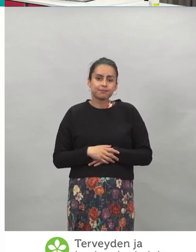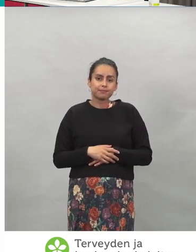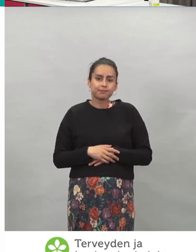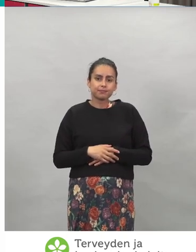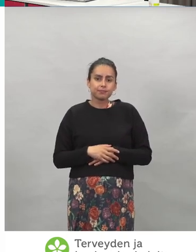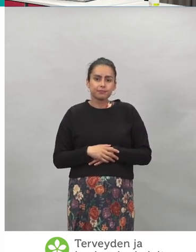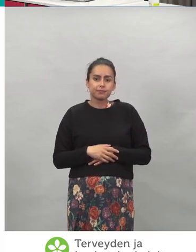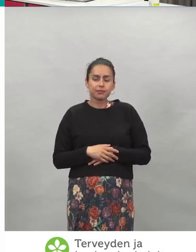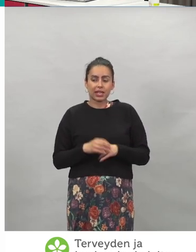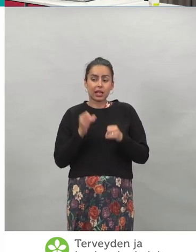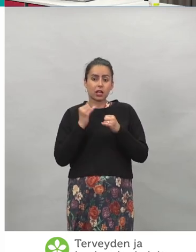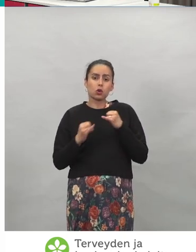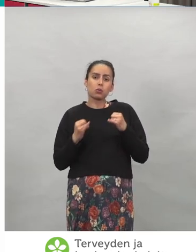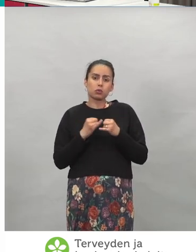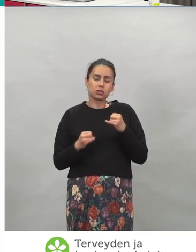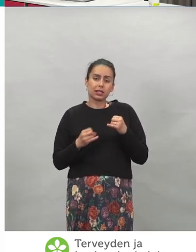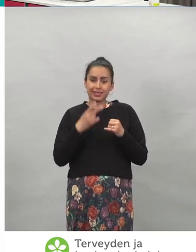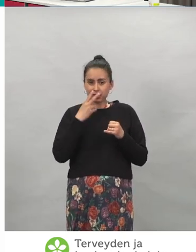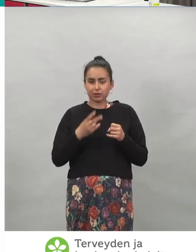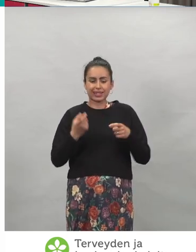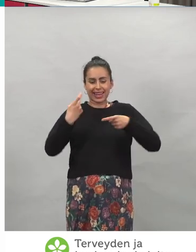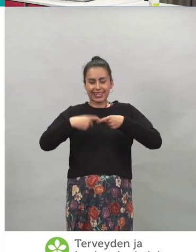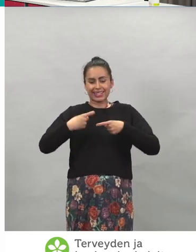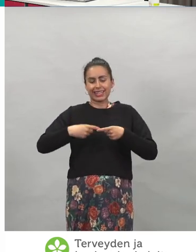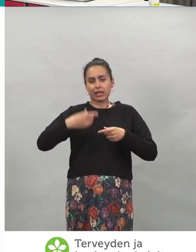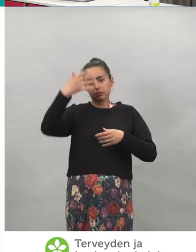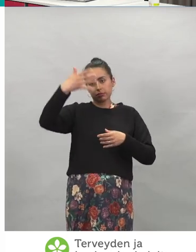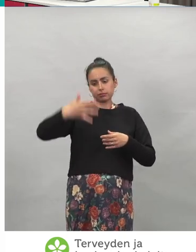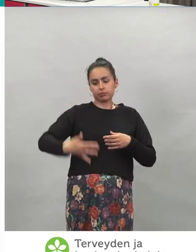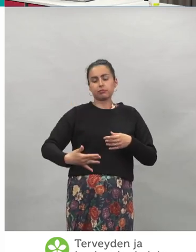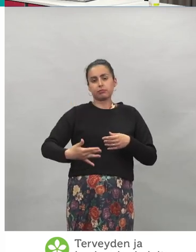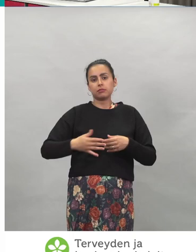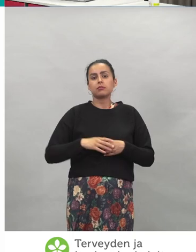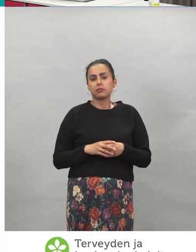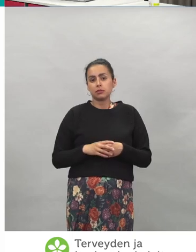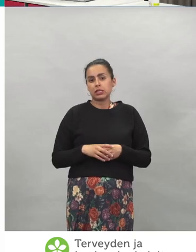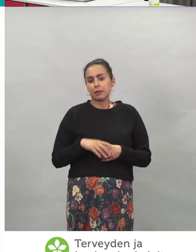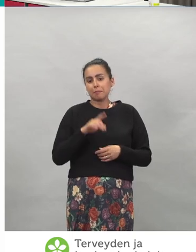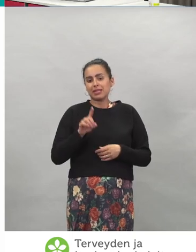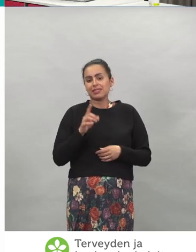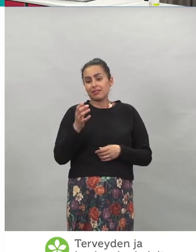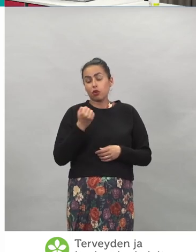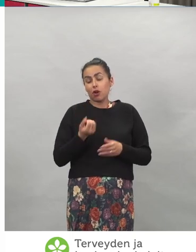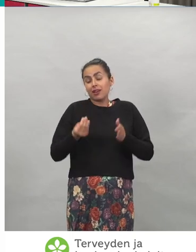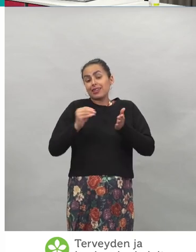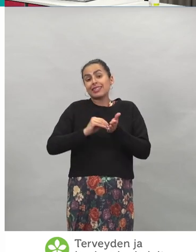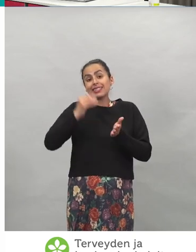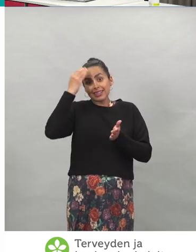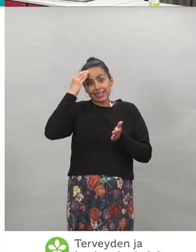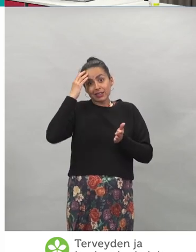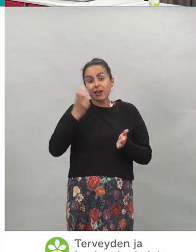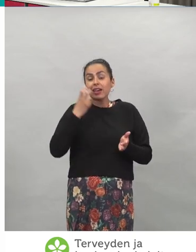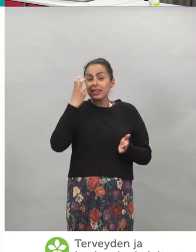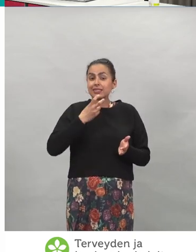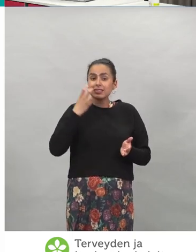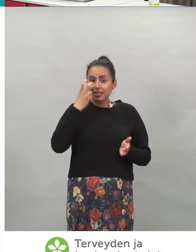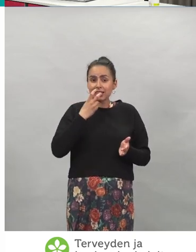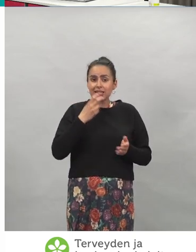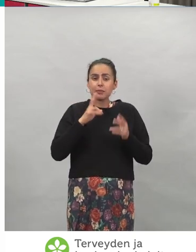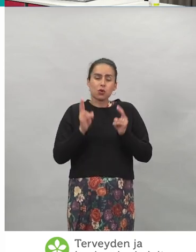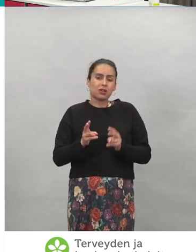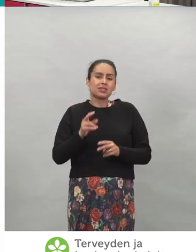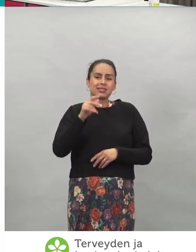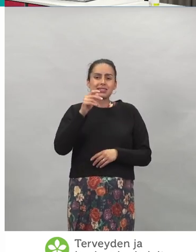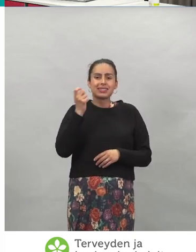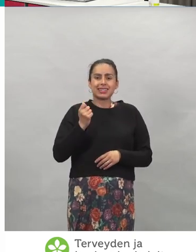Ja täällä oli sitten vielä lopuksi näitä linkkejä, mistä on mahdollista hakea lisätietoja. Ja myöskin nämä Kelan